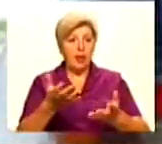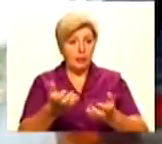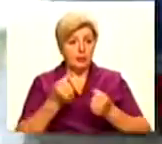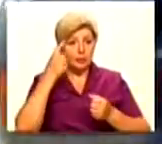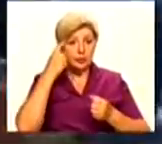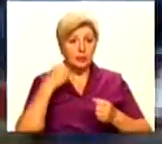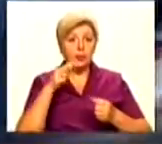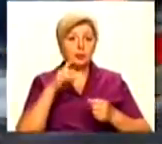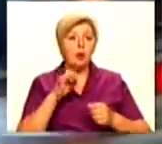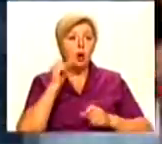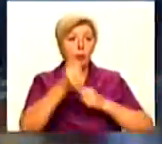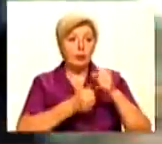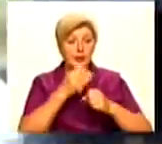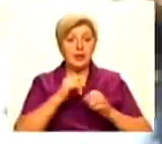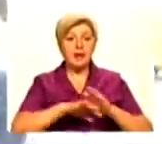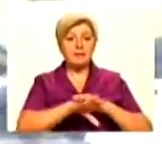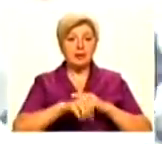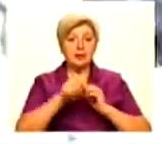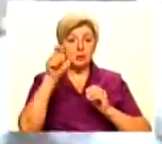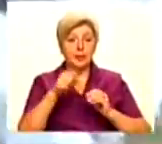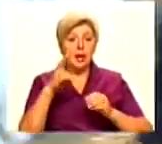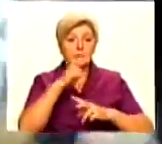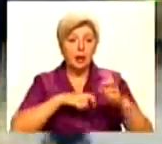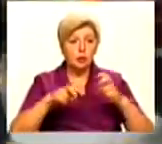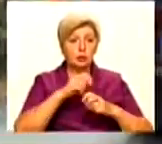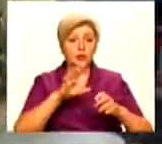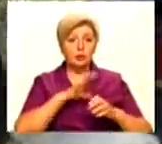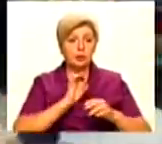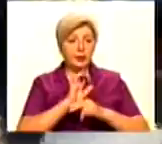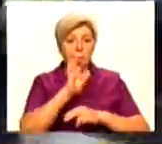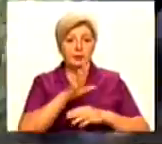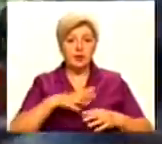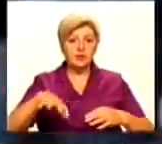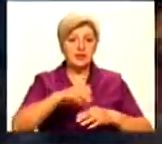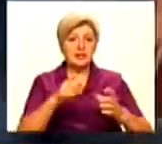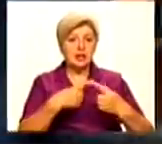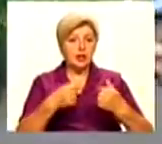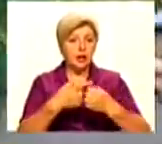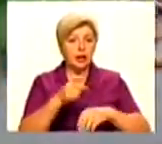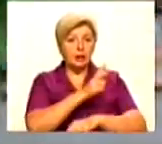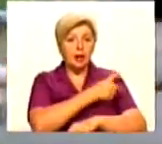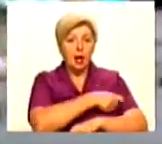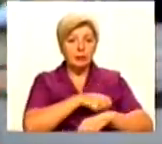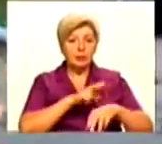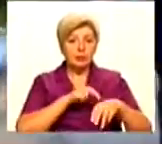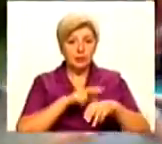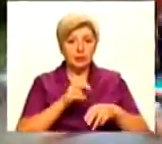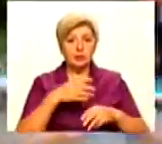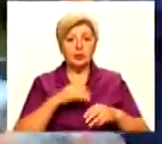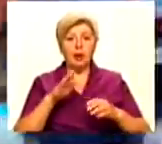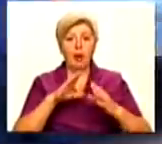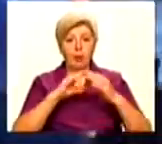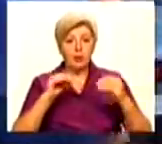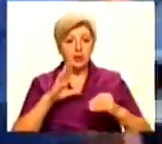та викрадення людини. На розшук були направлені усі наряди патрульної поліції. Автомобіль «ВАЗ», у багажнику якого перебував викрадений,